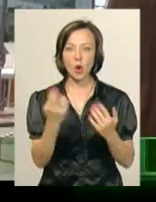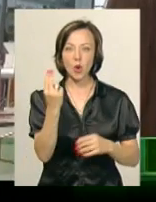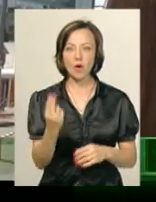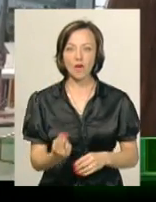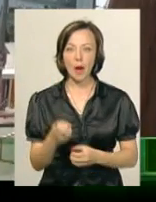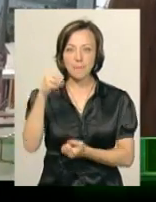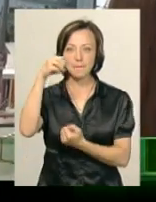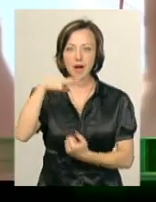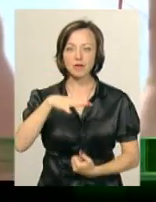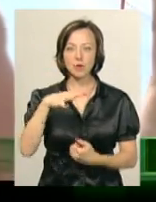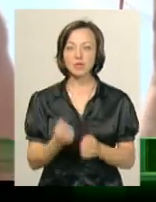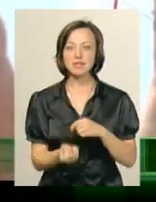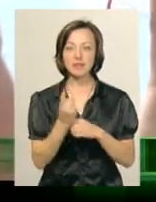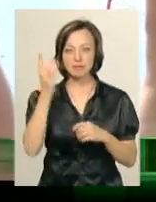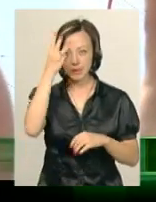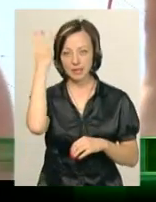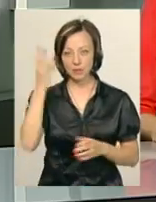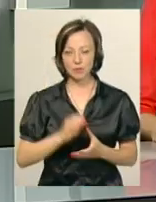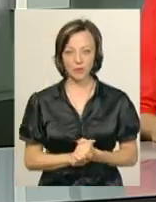парасолюк з'явилася у Хмельницькому.